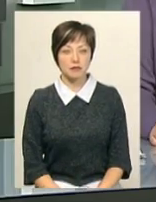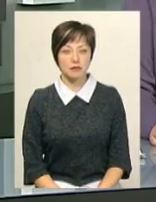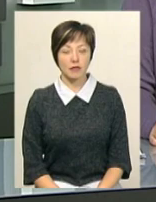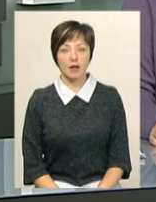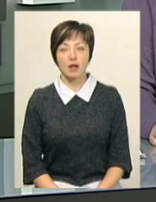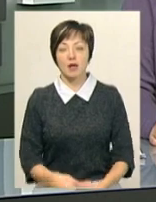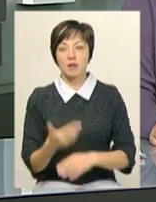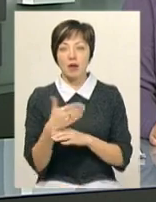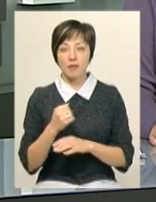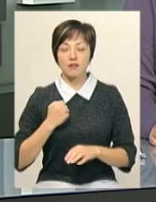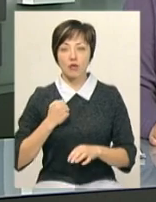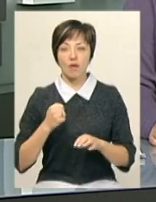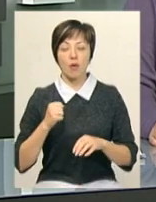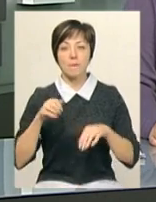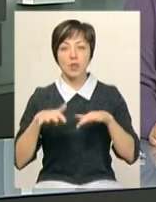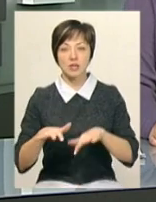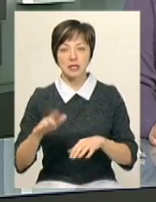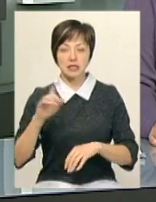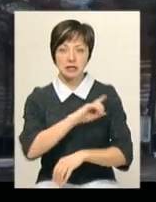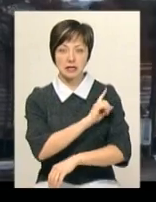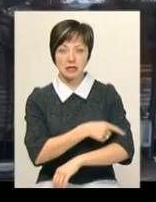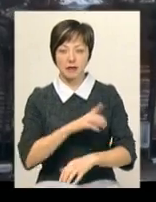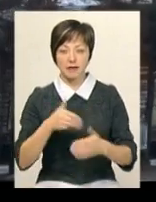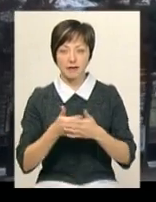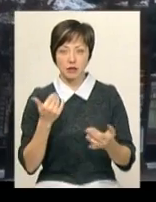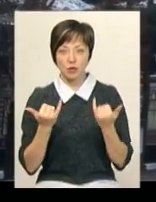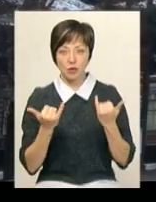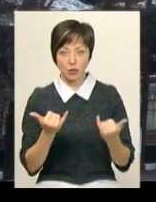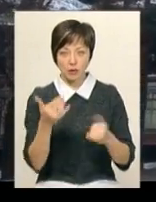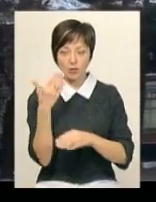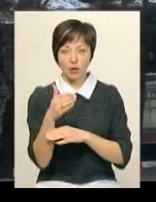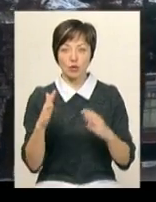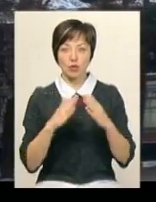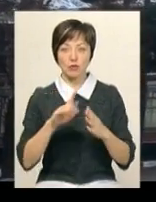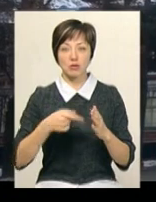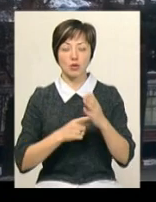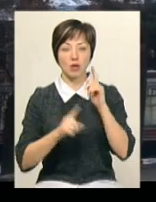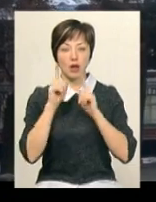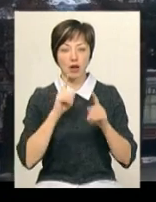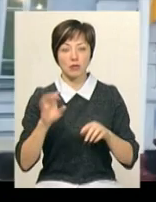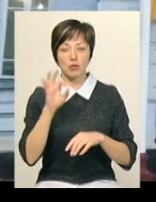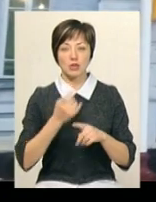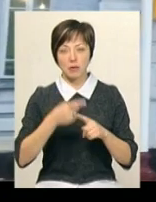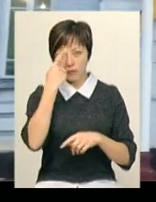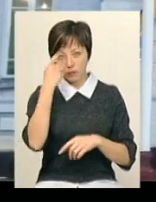Прапори військово-морських сил Збройних сил України від сьогодні майорить на будинку Хмельницької міської ради. Про це повідомила керуюча справами